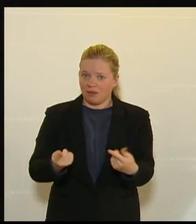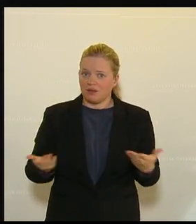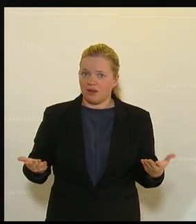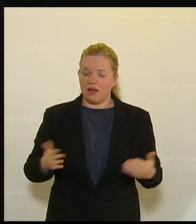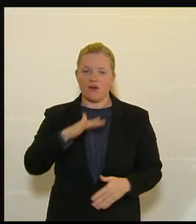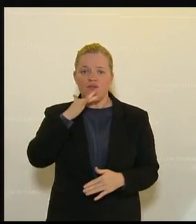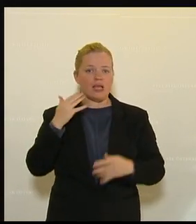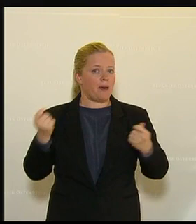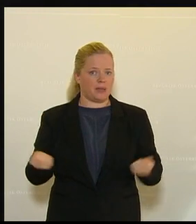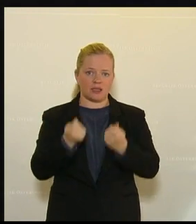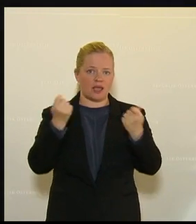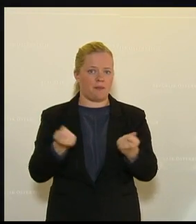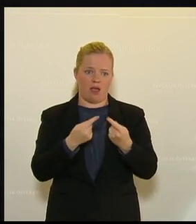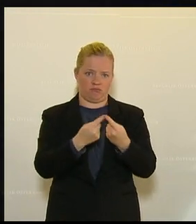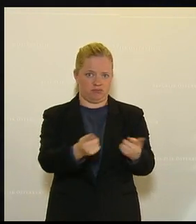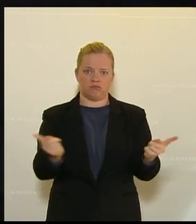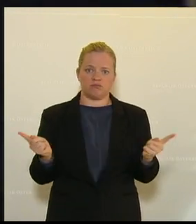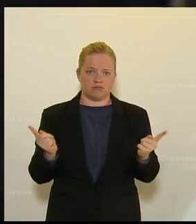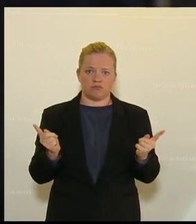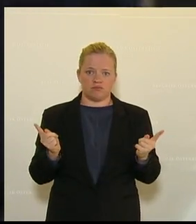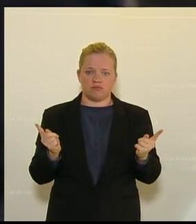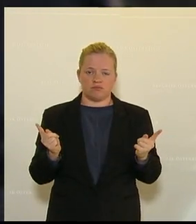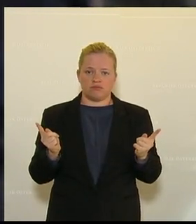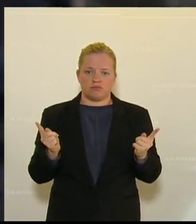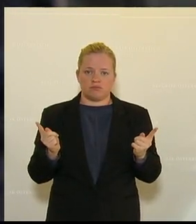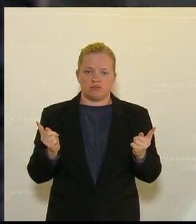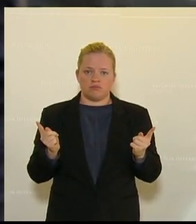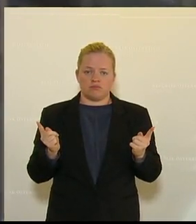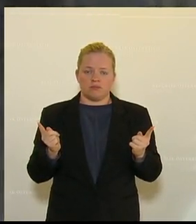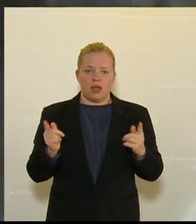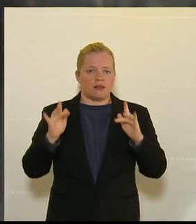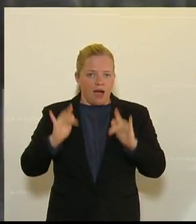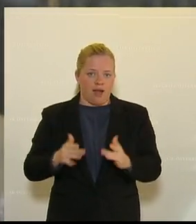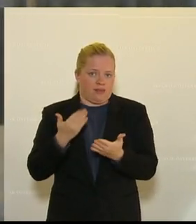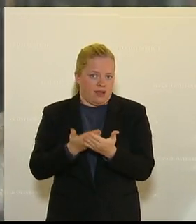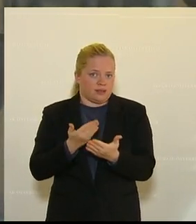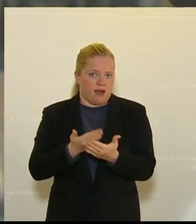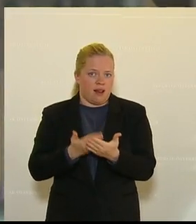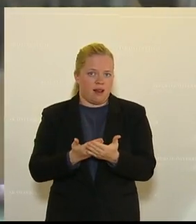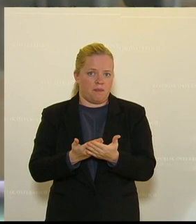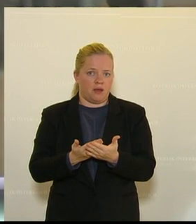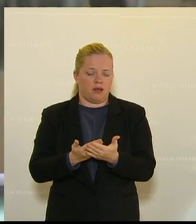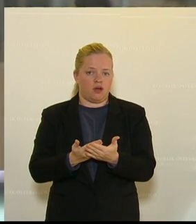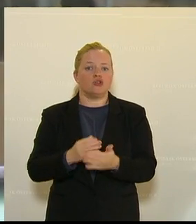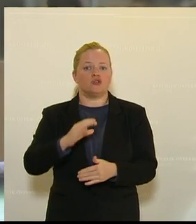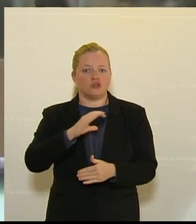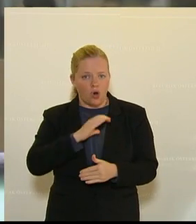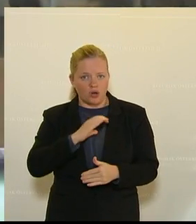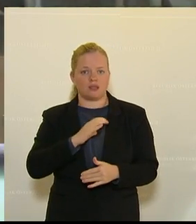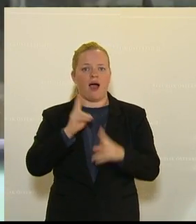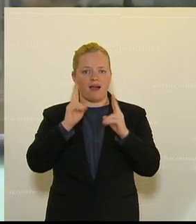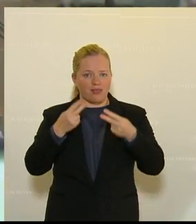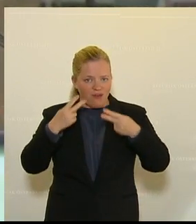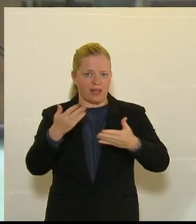Viele Betriebe haben deswegen noch die Chance, weiter zu